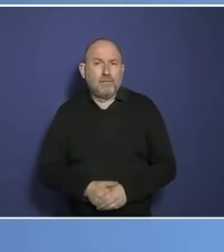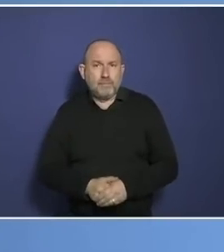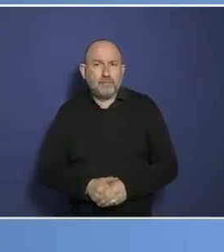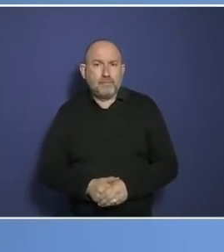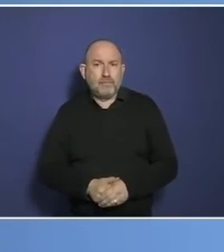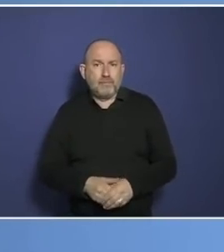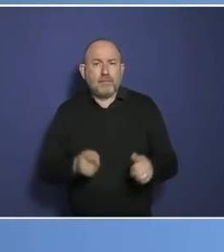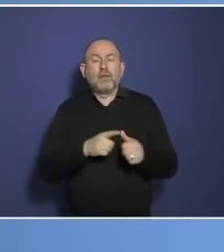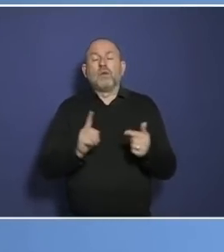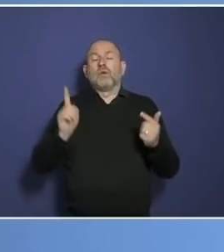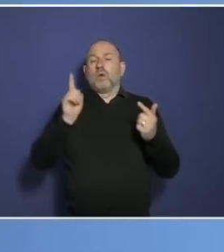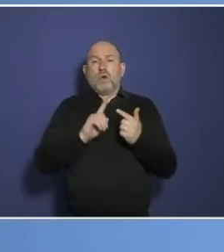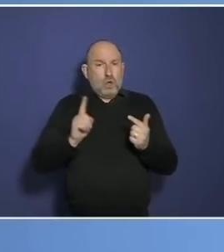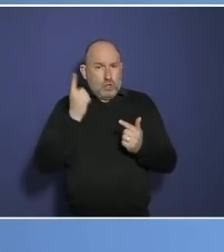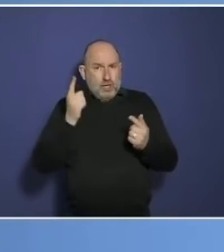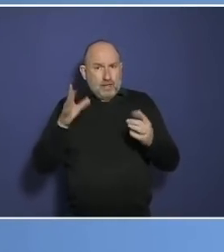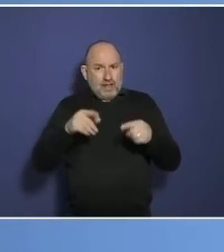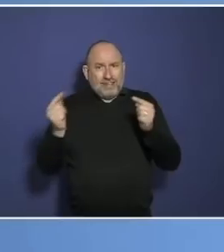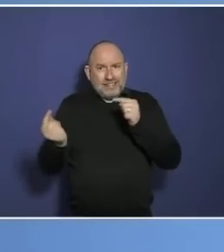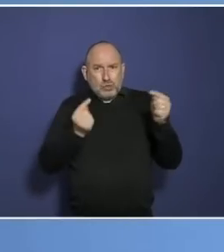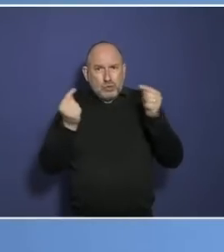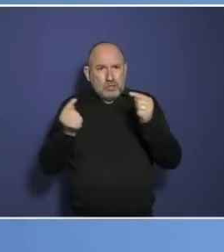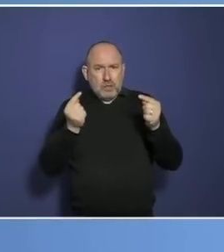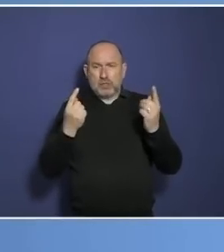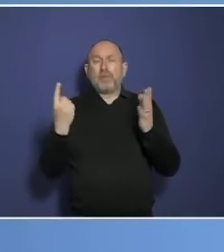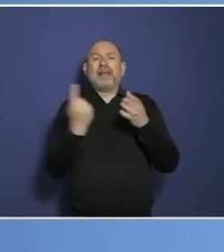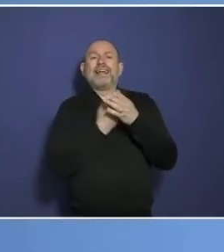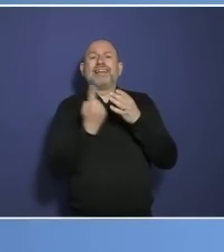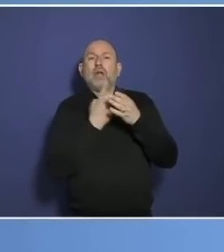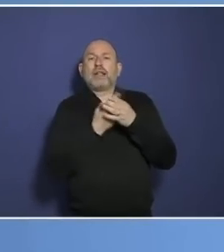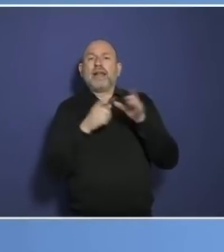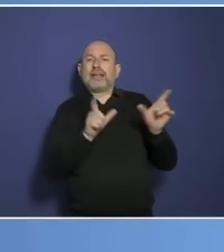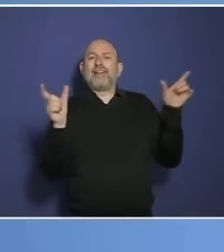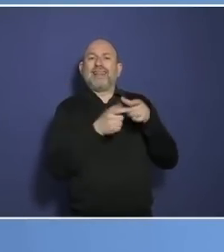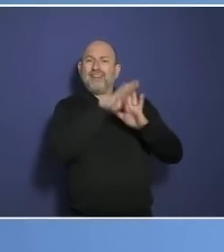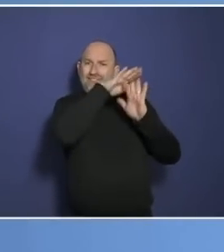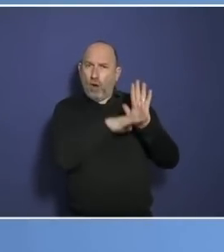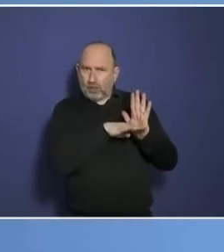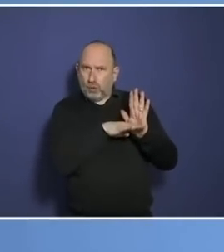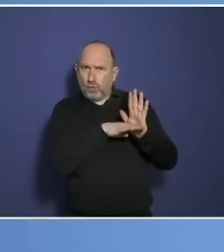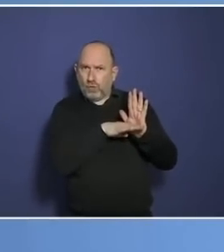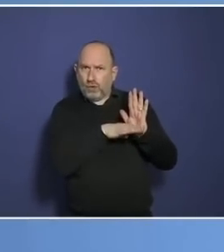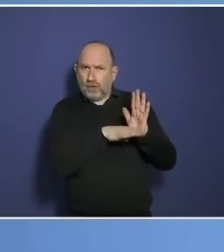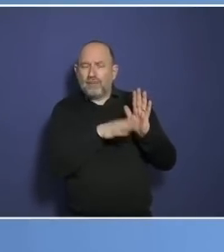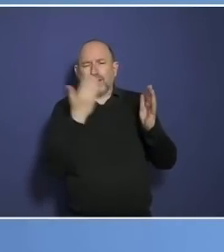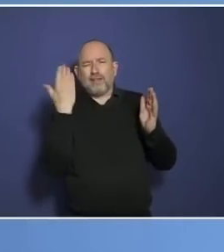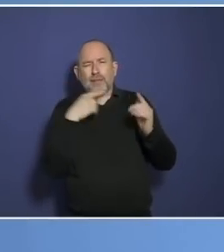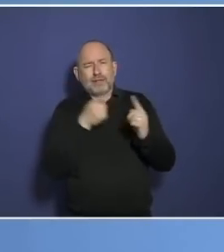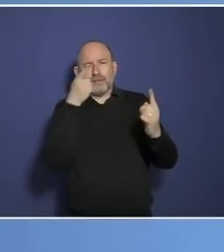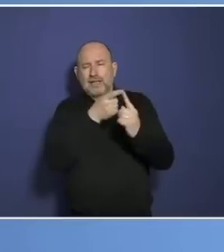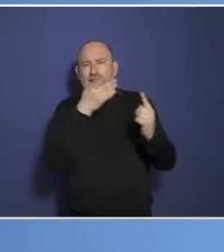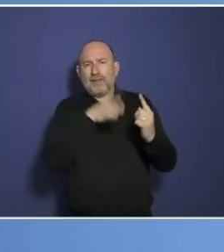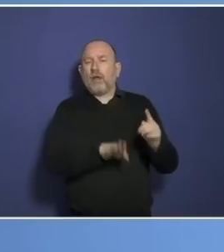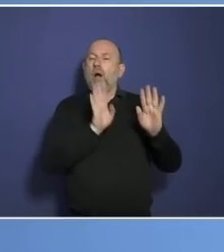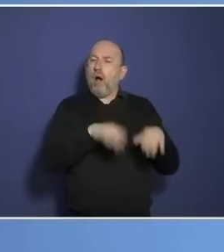diskutierte Veränderung der Isolations und Quarantäneverordnung, die darauf hinausgelaufen wäre, dass die